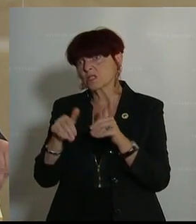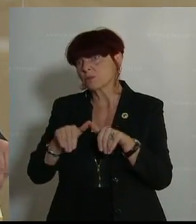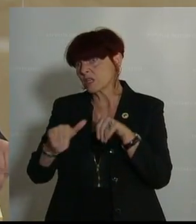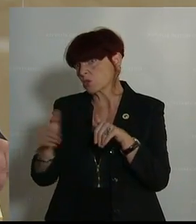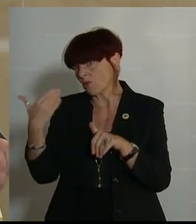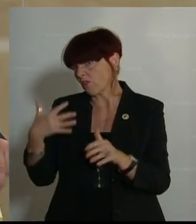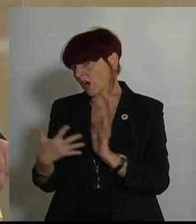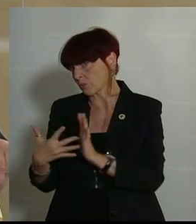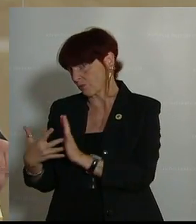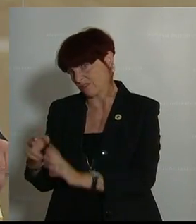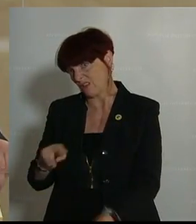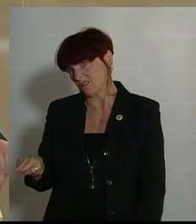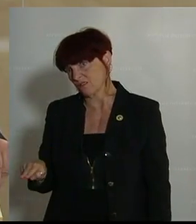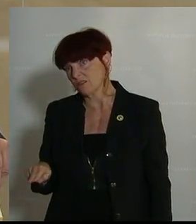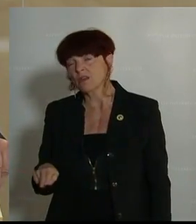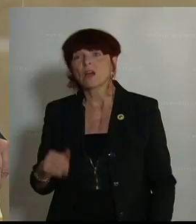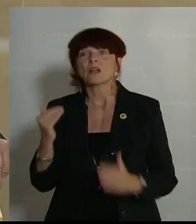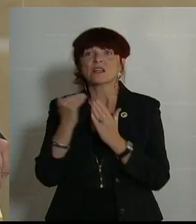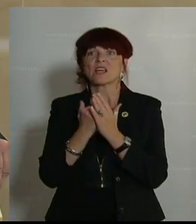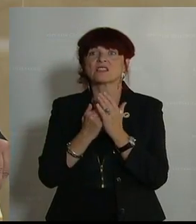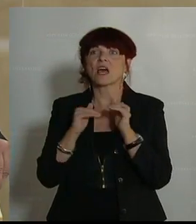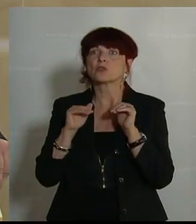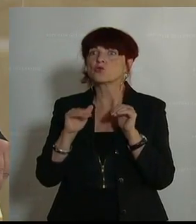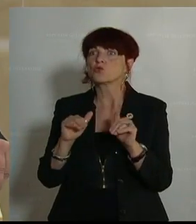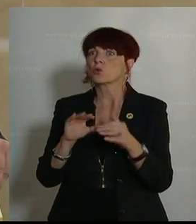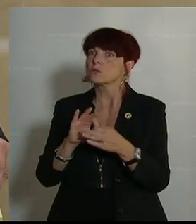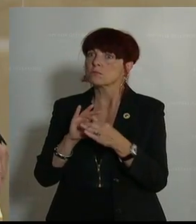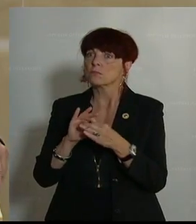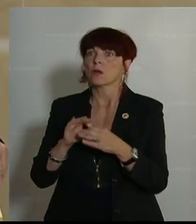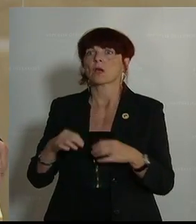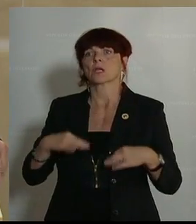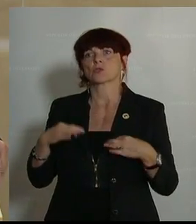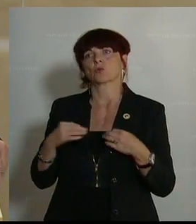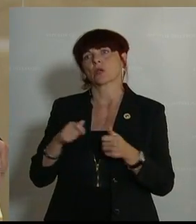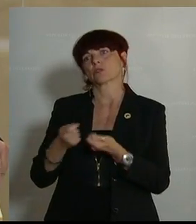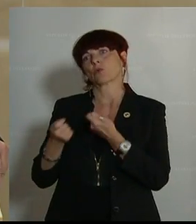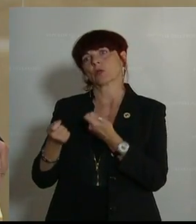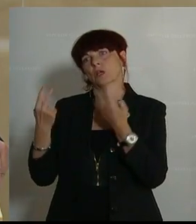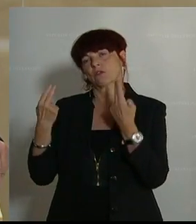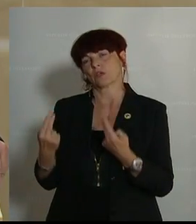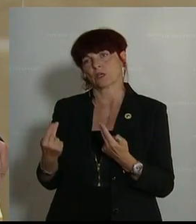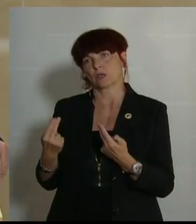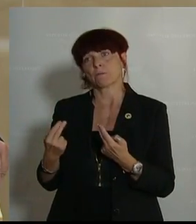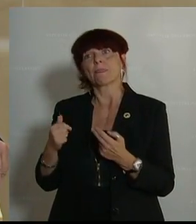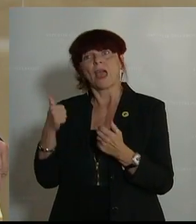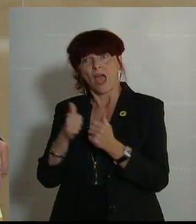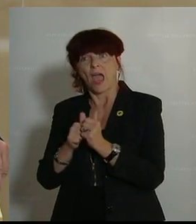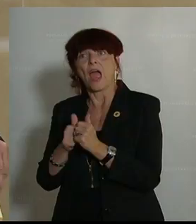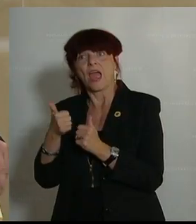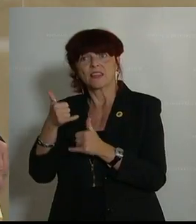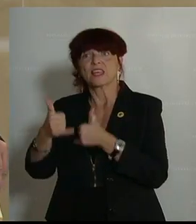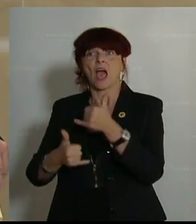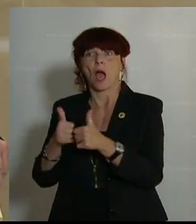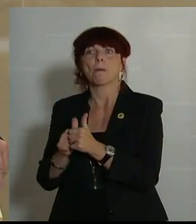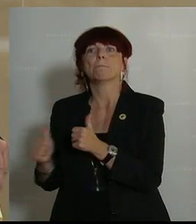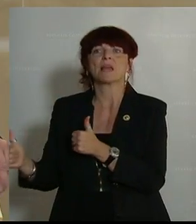Deshalb bitte, Datenschutz im Bereich der Sicherheitspolitik ist wichtig. Abschließend noch zum Pilotbetrieb von einem Jahr. In diesem Jahr